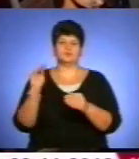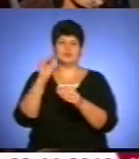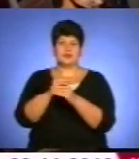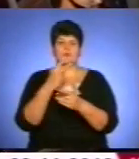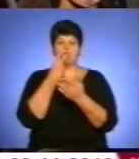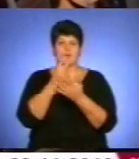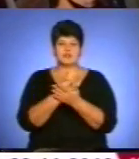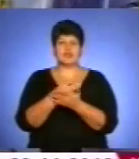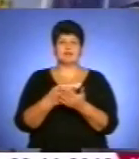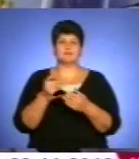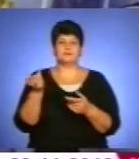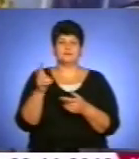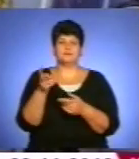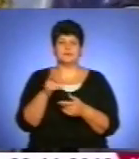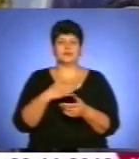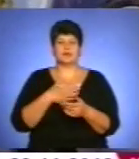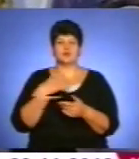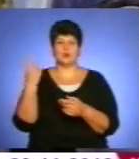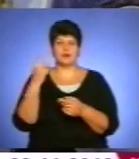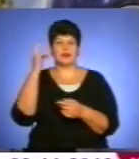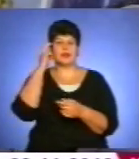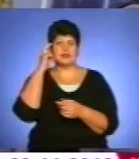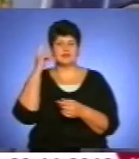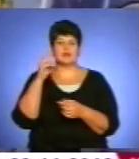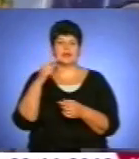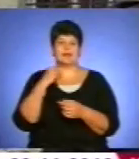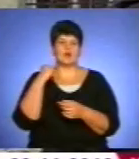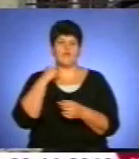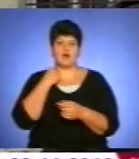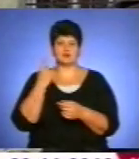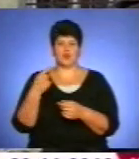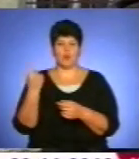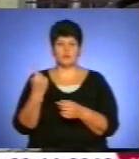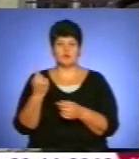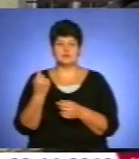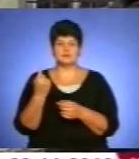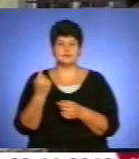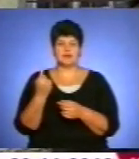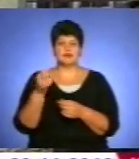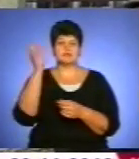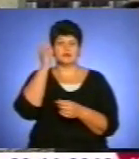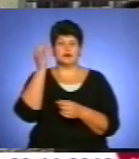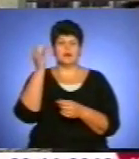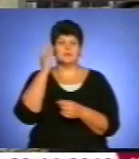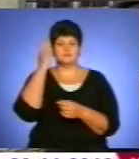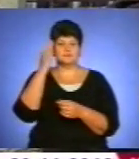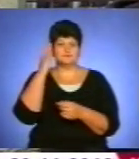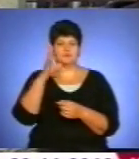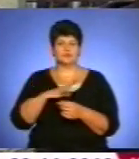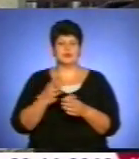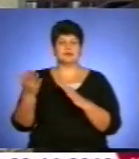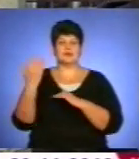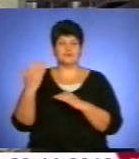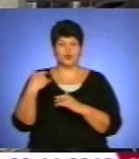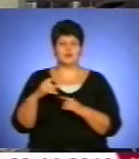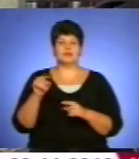відвідувачі нашої області, а також Київської та Кіровоградської. Задумка була в мене давно, враховуючи цю судову клітку і те, що